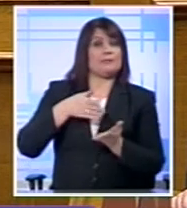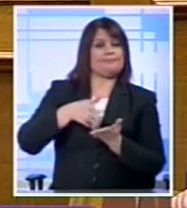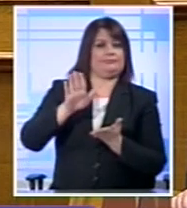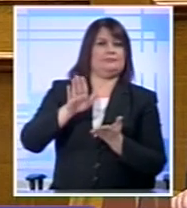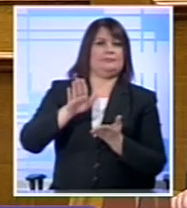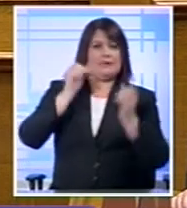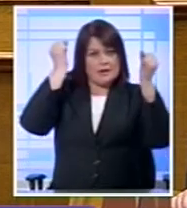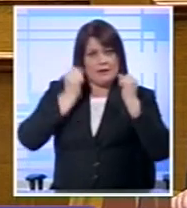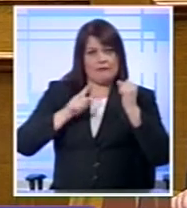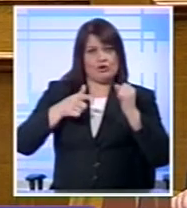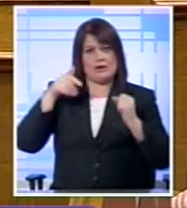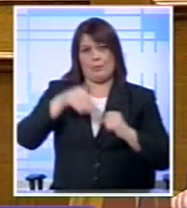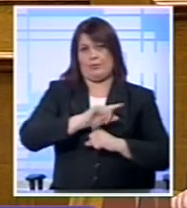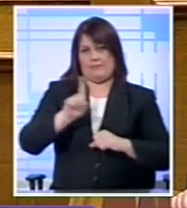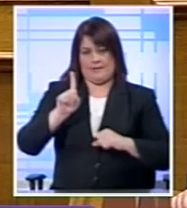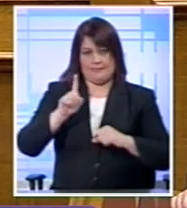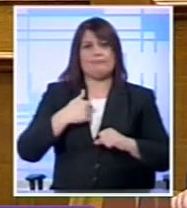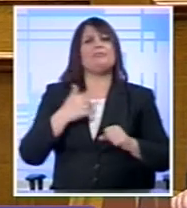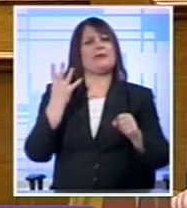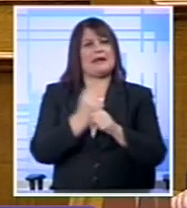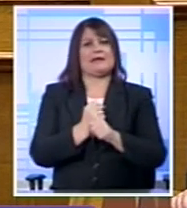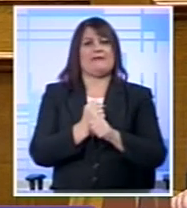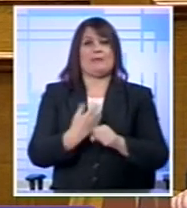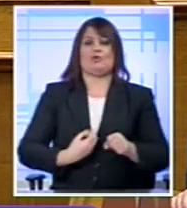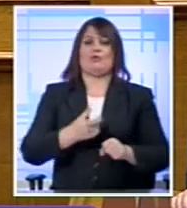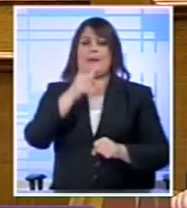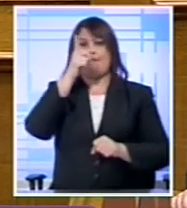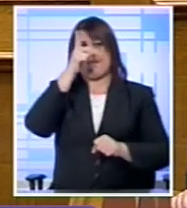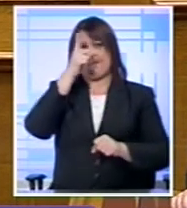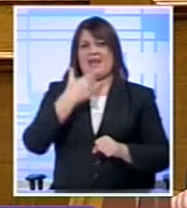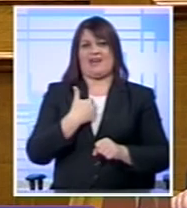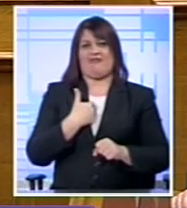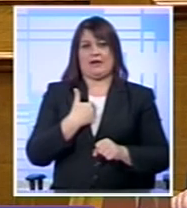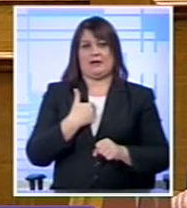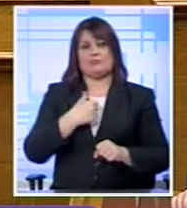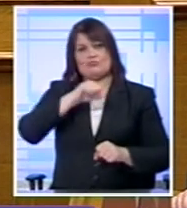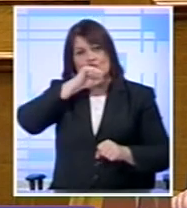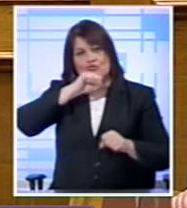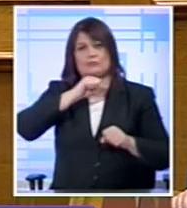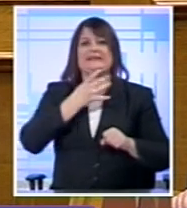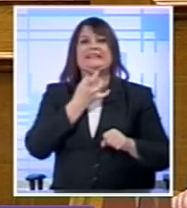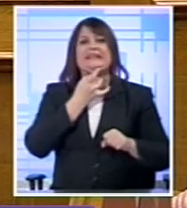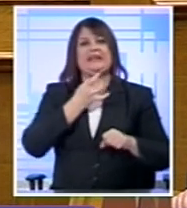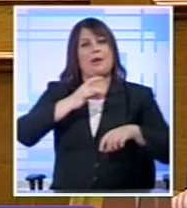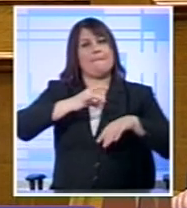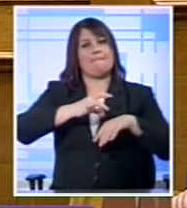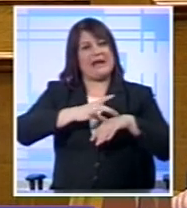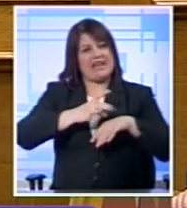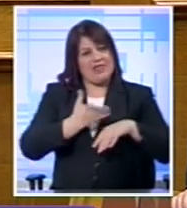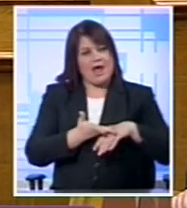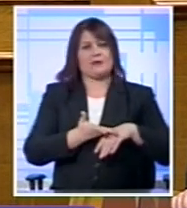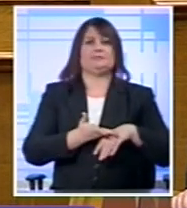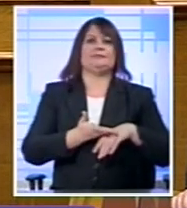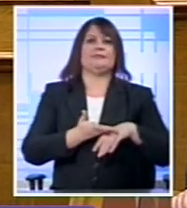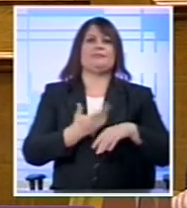χρεοκοπία Και εμείς αυτό καταφέραμε Και είμαστε περήφανοι Πατριωτικά στηρίξαμε Τη χώρα μας